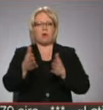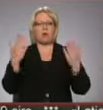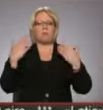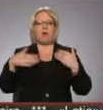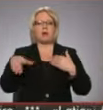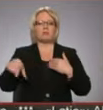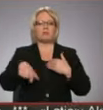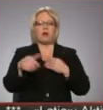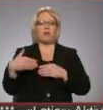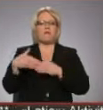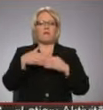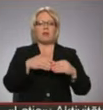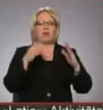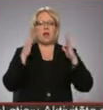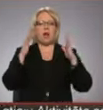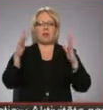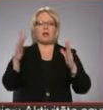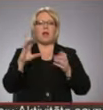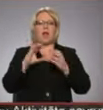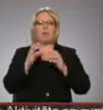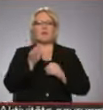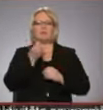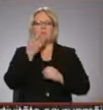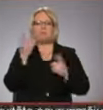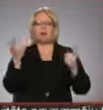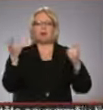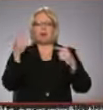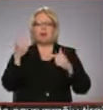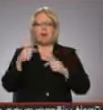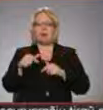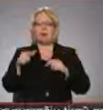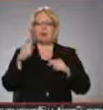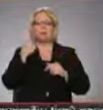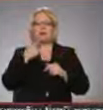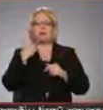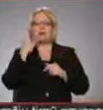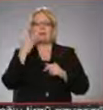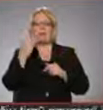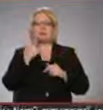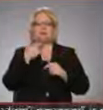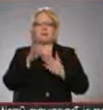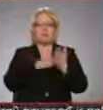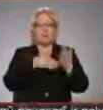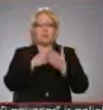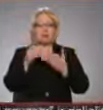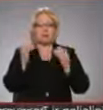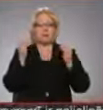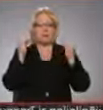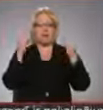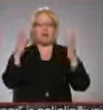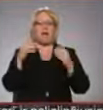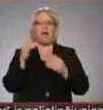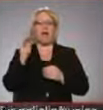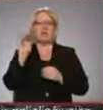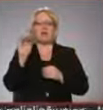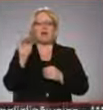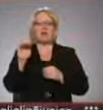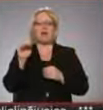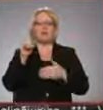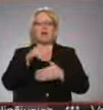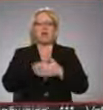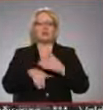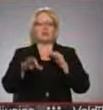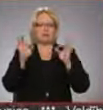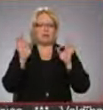Daugavu veda aleja, ap ābeļus iedēšanas laiku, iegailējās sarkanbalts sarkanā krāsā, kā atgādinādama vēsturisko